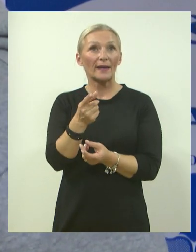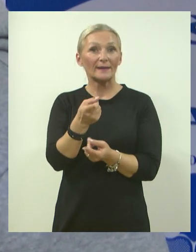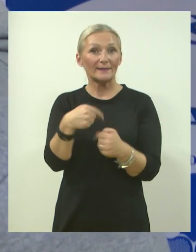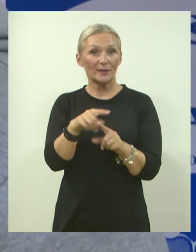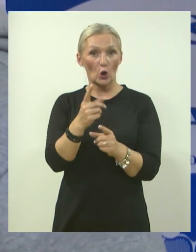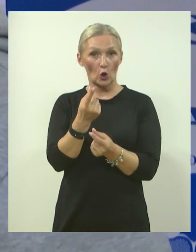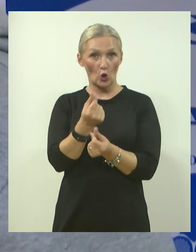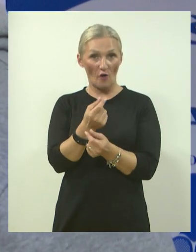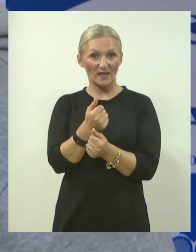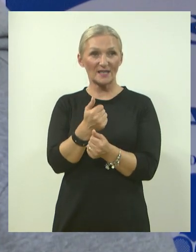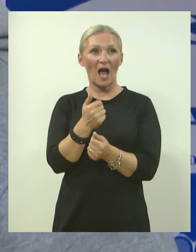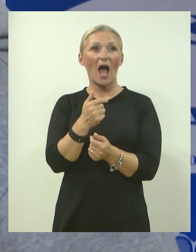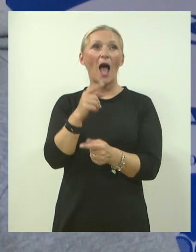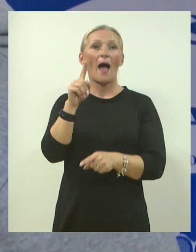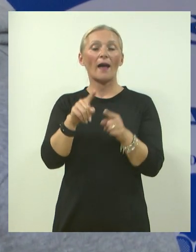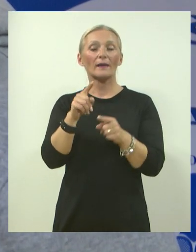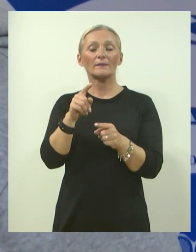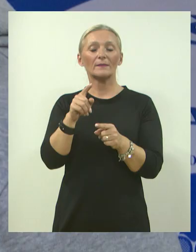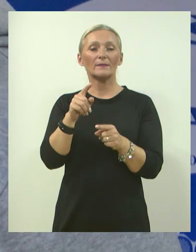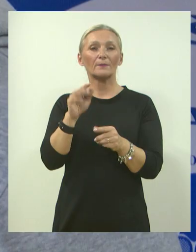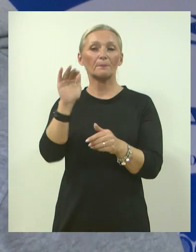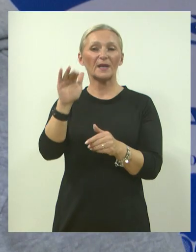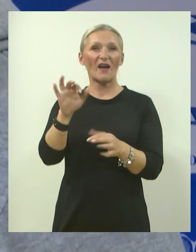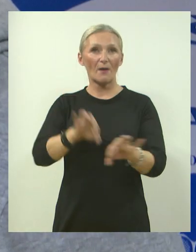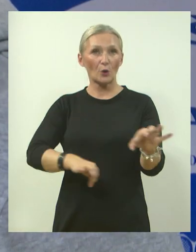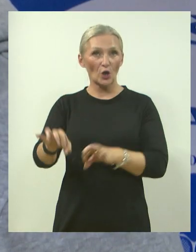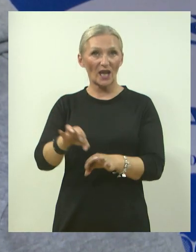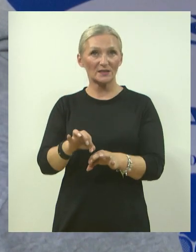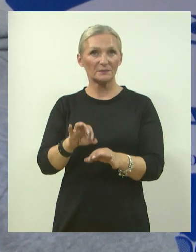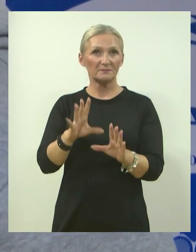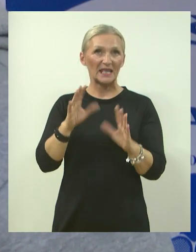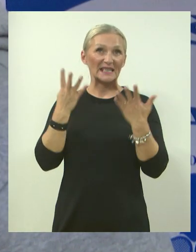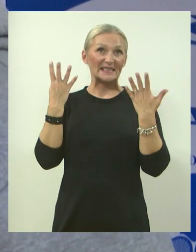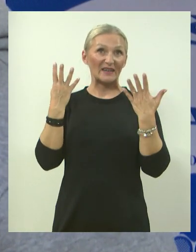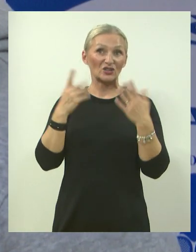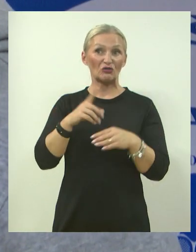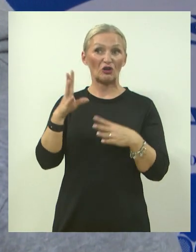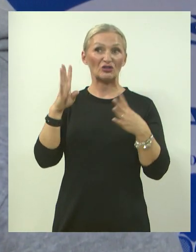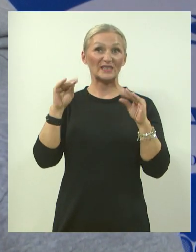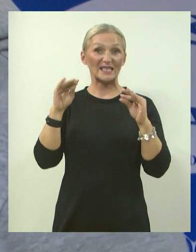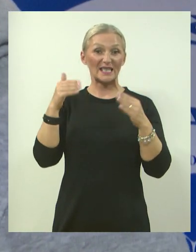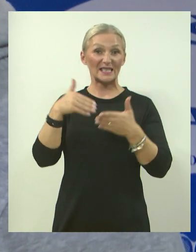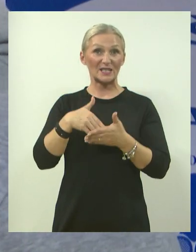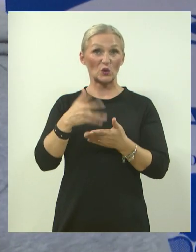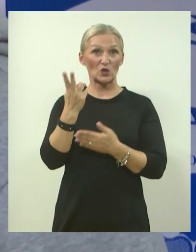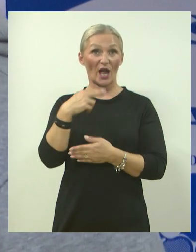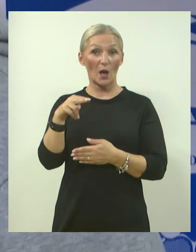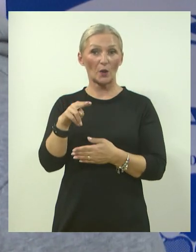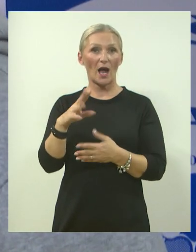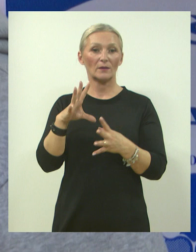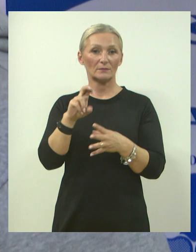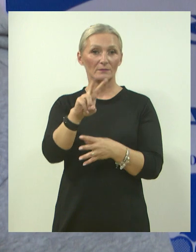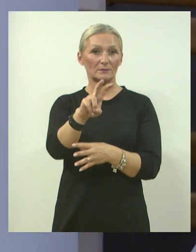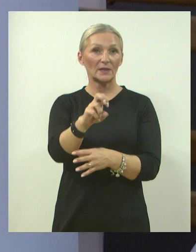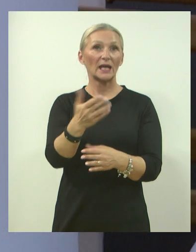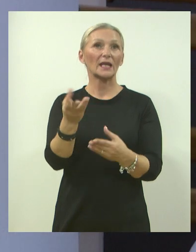prijavljujući se na različite projekte. I eto, nekakvi 9 do 10 tisuća eura smo skupili i opremili našu snuzelen